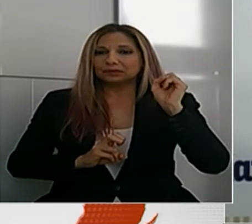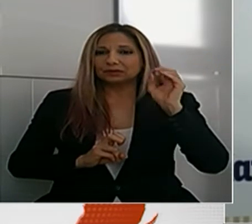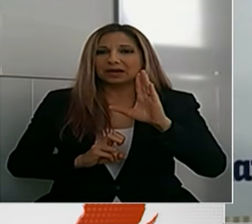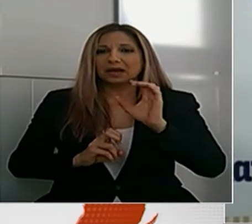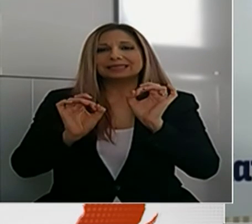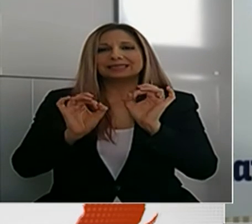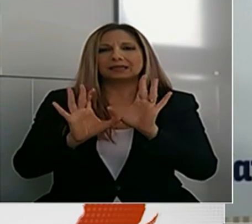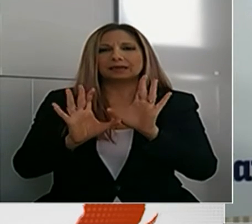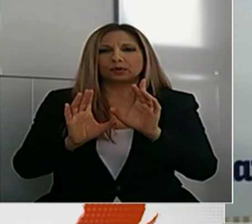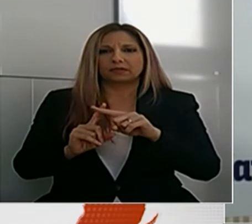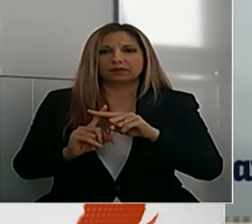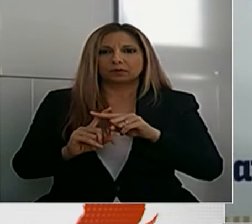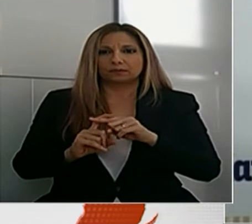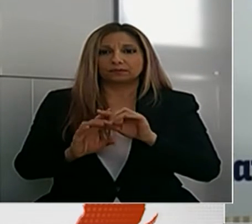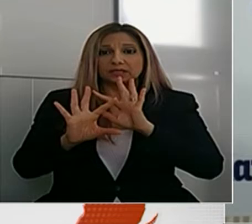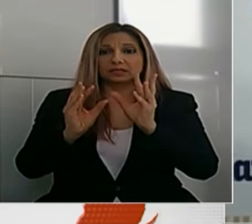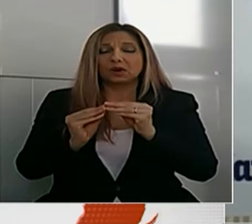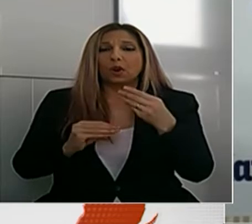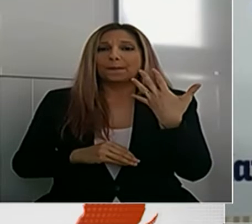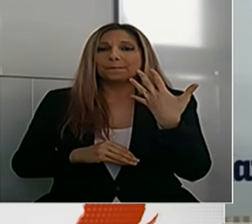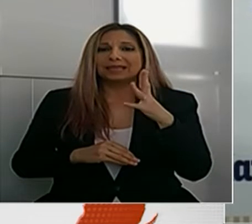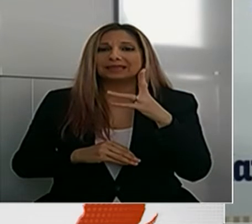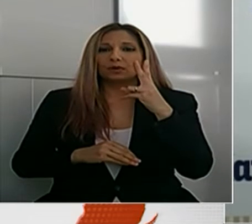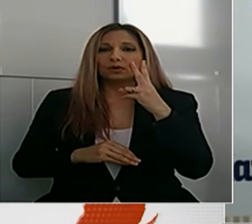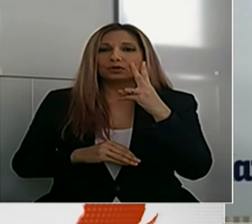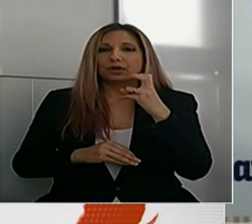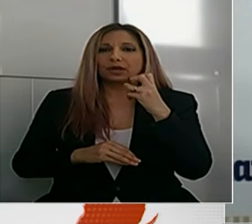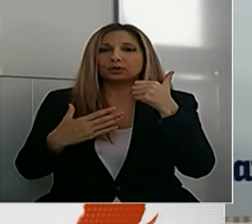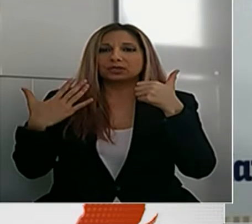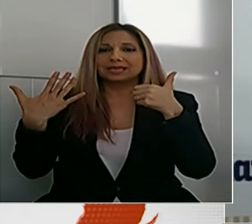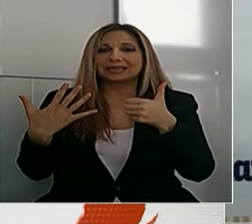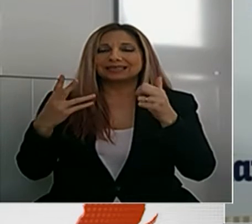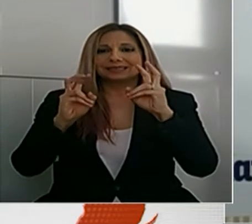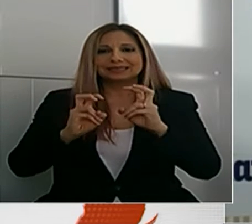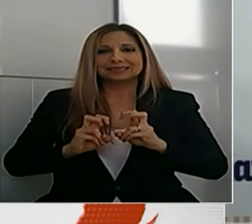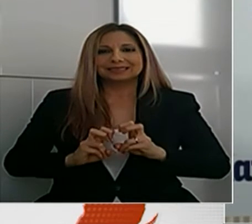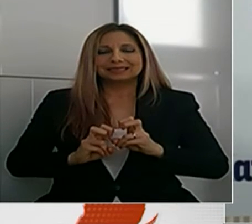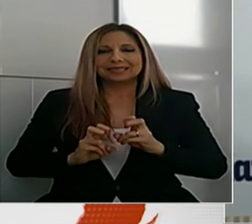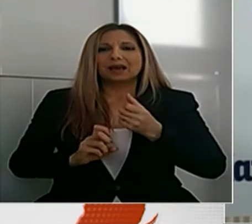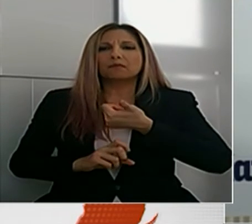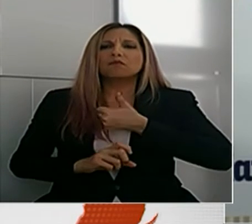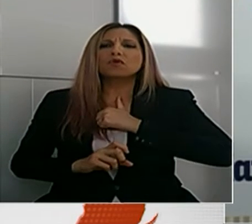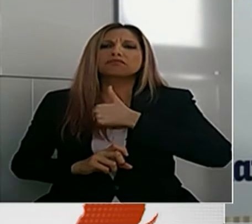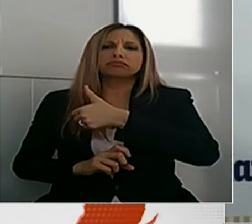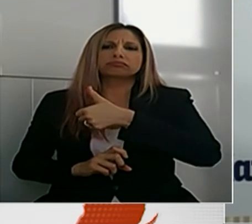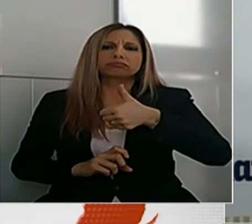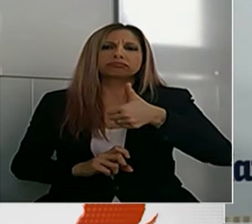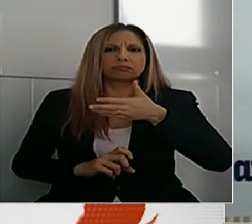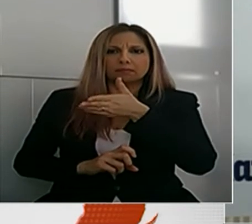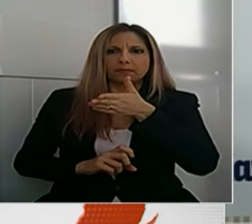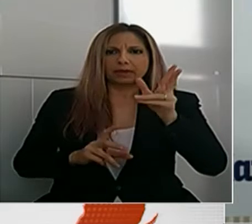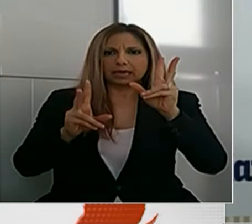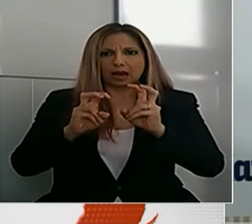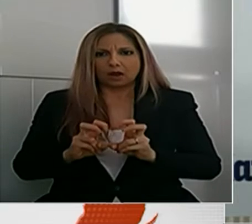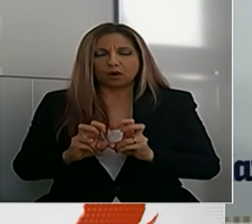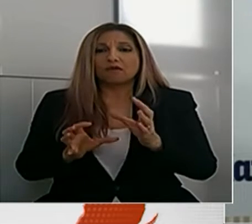Από σύνολο 526 εργαστηριακών εξετάσεων από ιδιωτική πρωτοβουλία εντοπίστηκα δύο θετικά